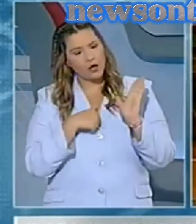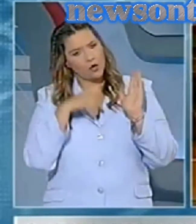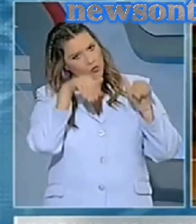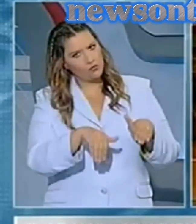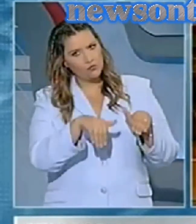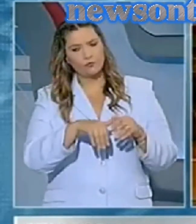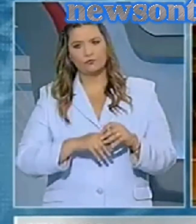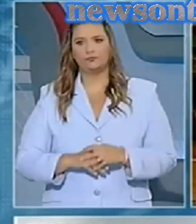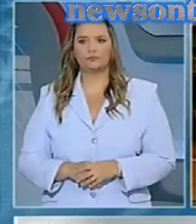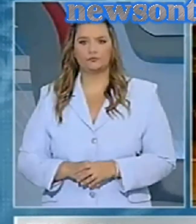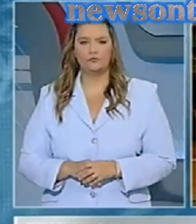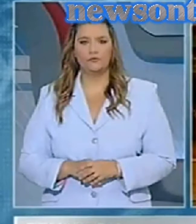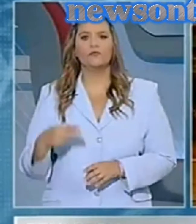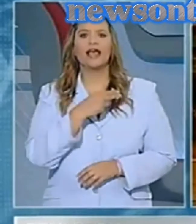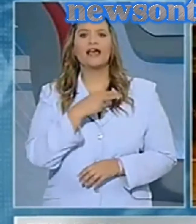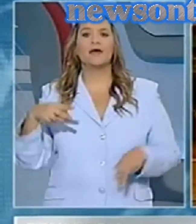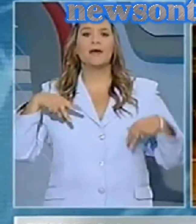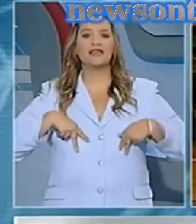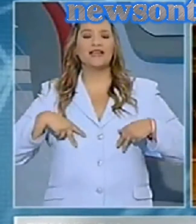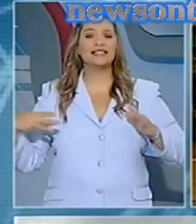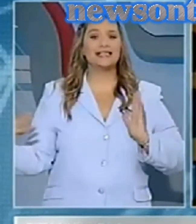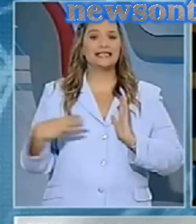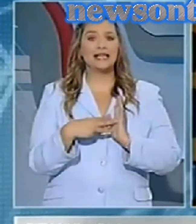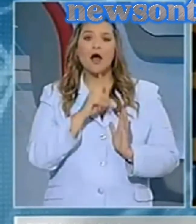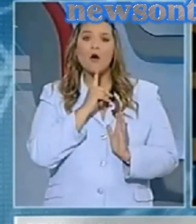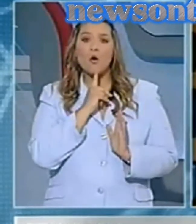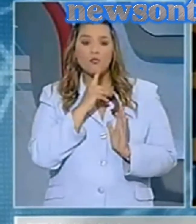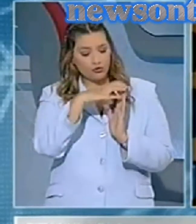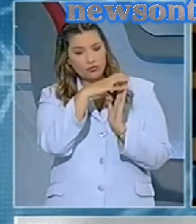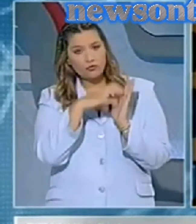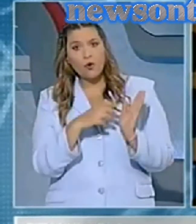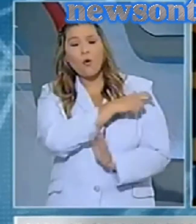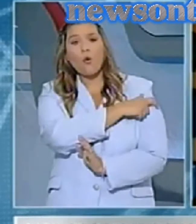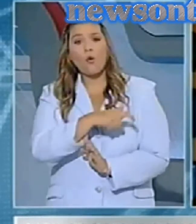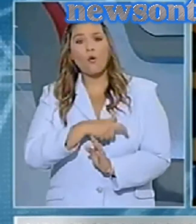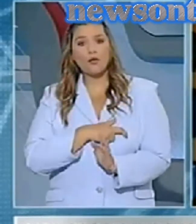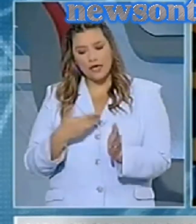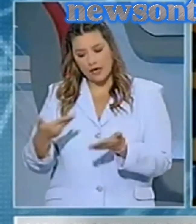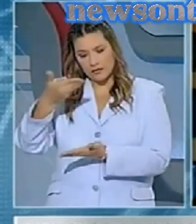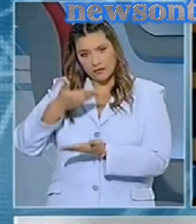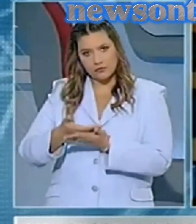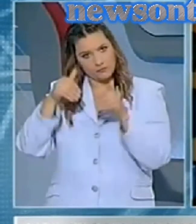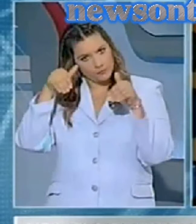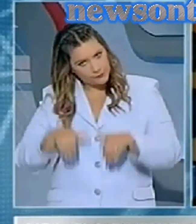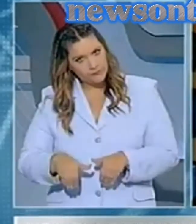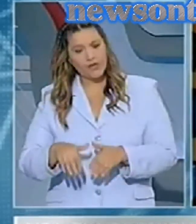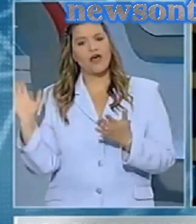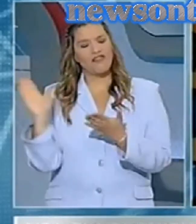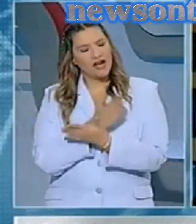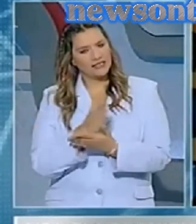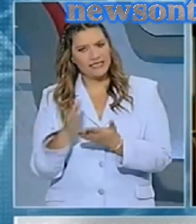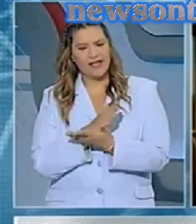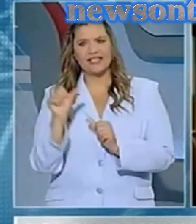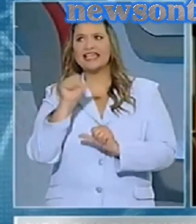Για την πλήρη συμμόρφωση της κυβέρνησής του με το ψήφισμα του ΟΗΕ που προβλέπει την καταστροφή του χημικού οπλοστασίου δεσμεύτηκε ο Σύρος